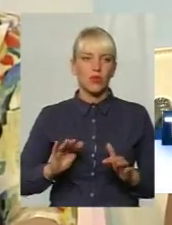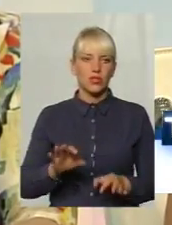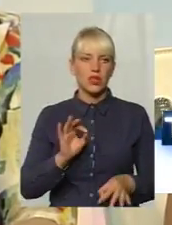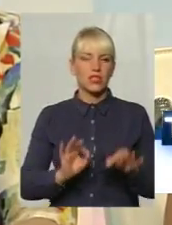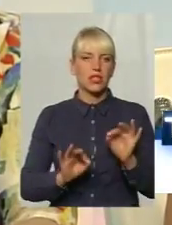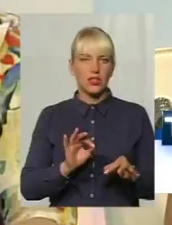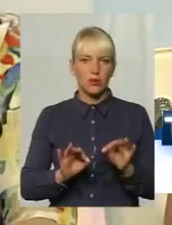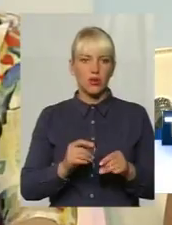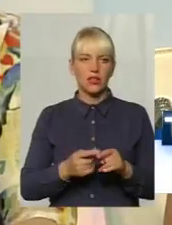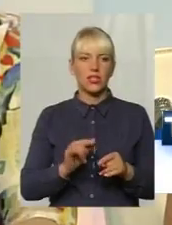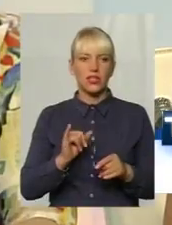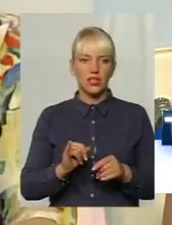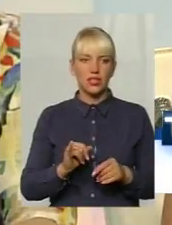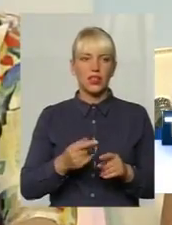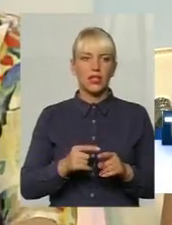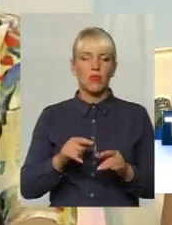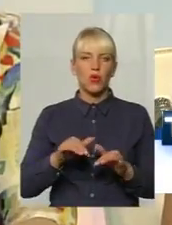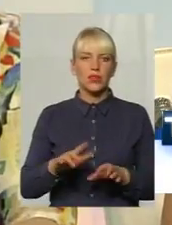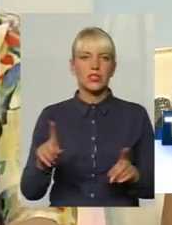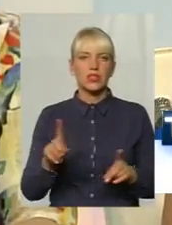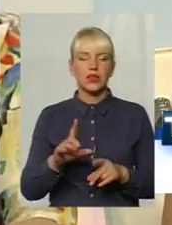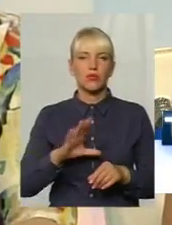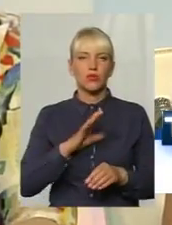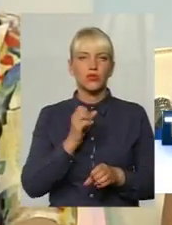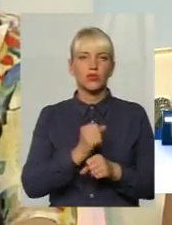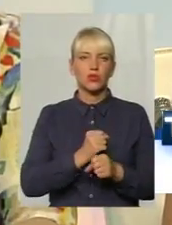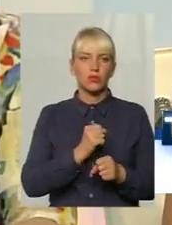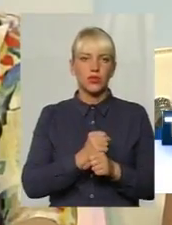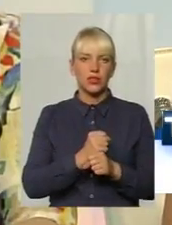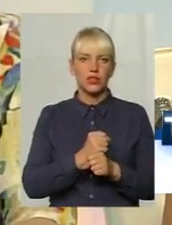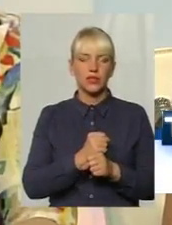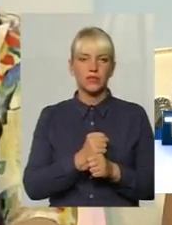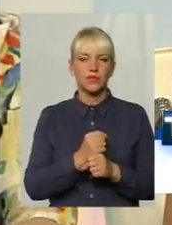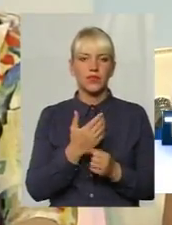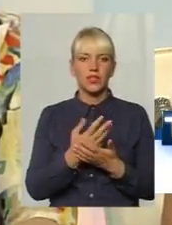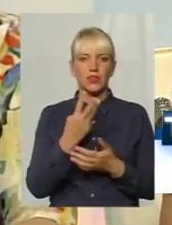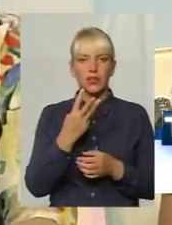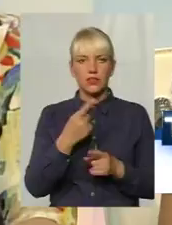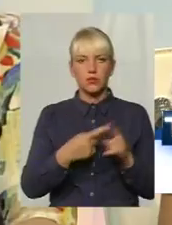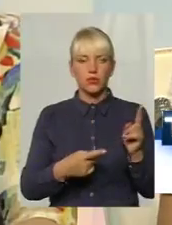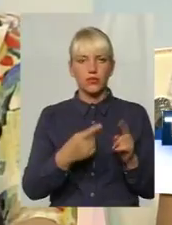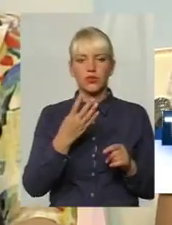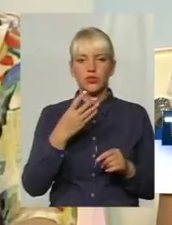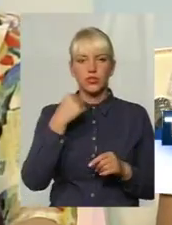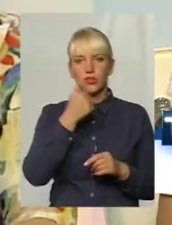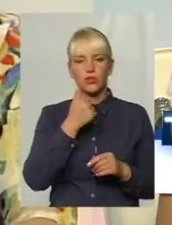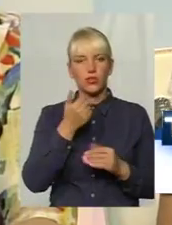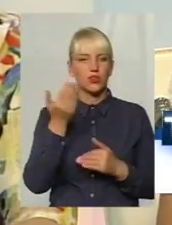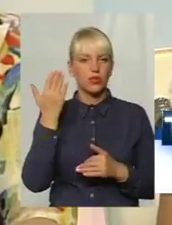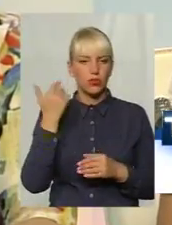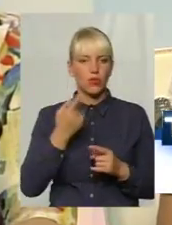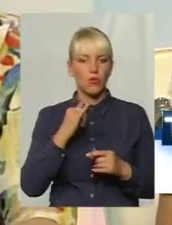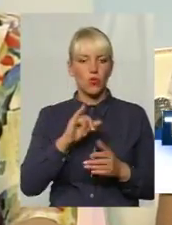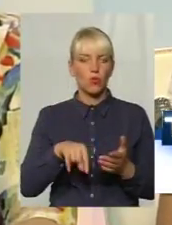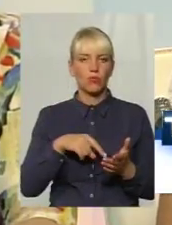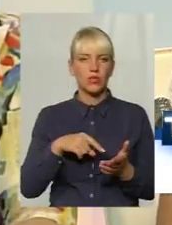той процес, який був зроблений ще десь років 3,5-4 роки тому в місті, він